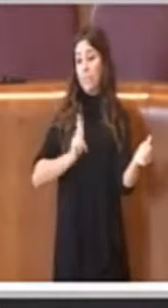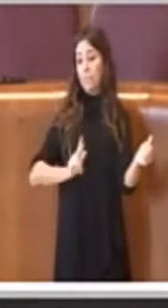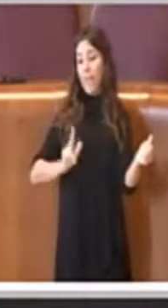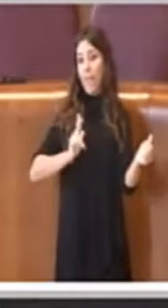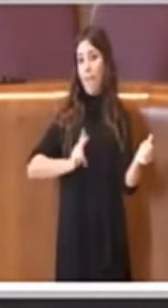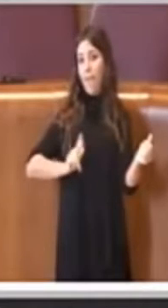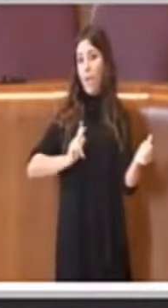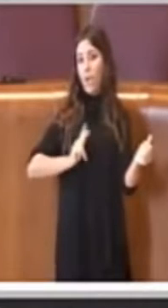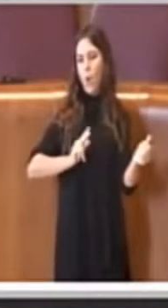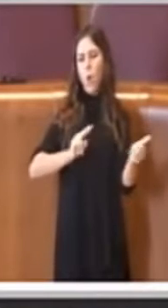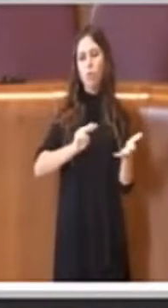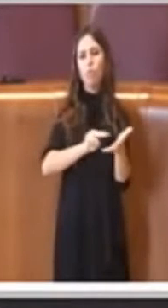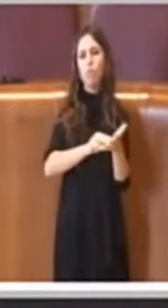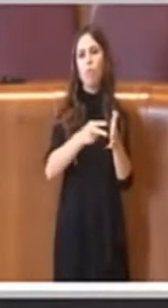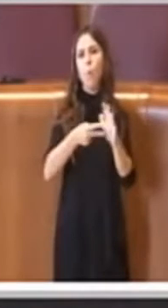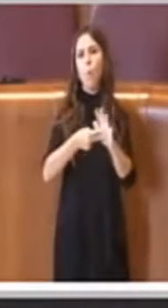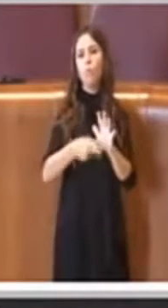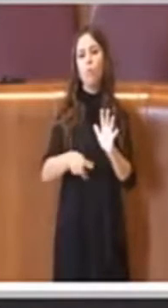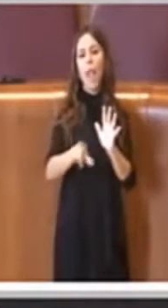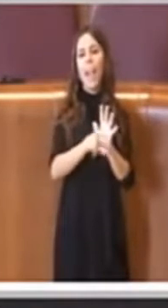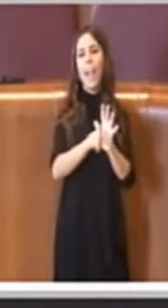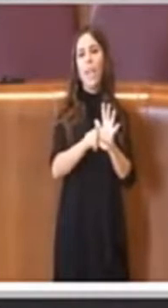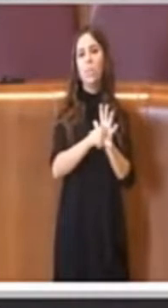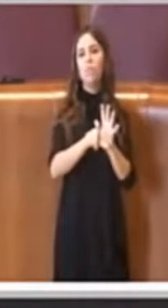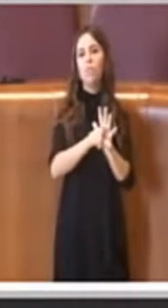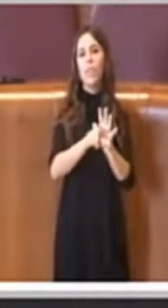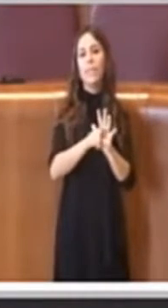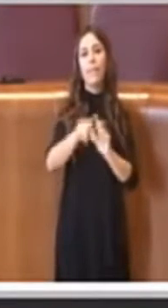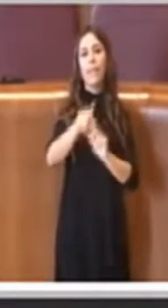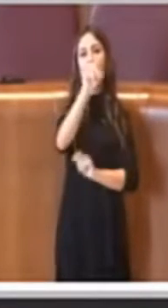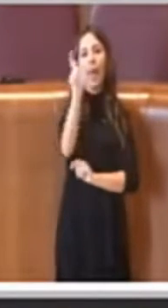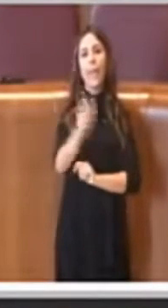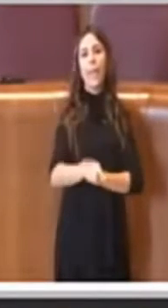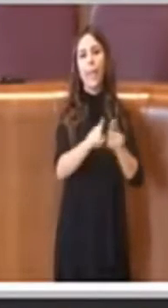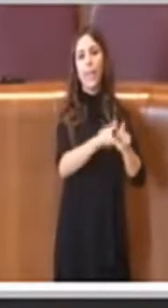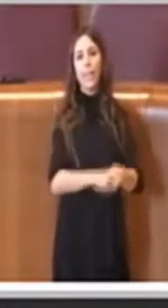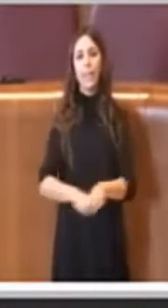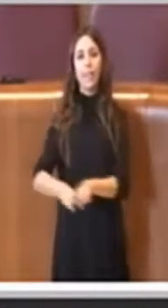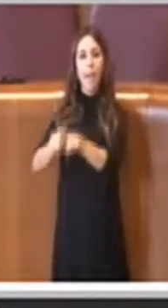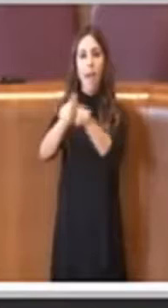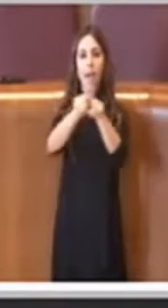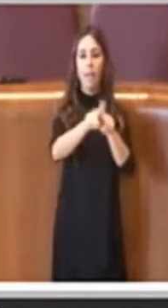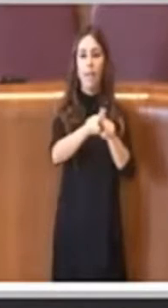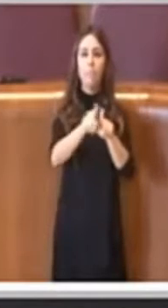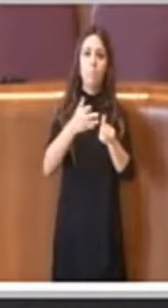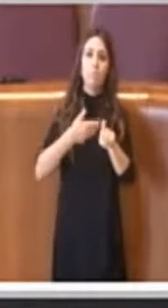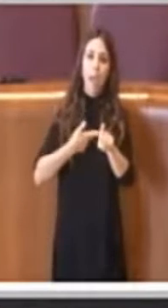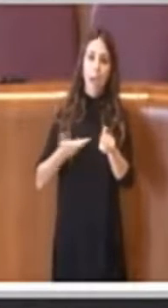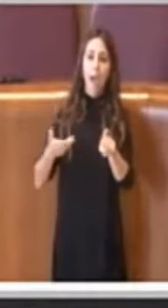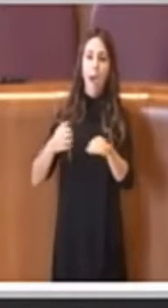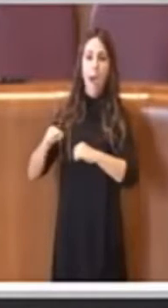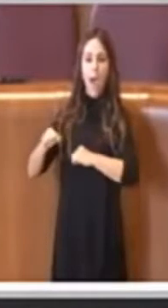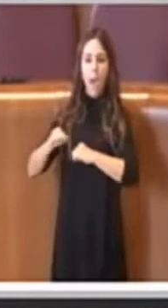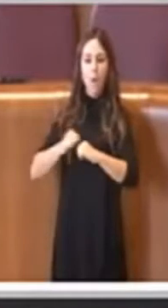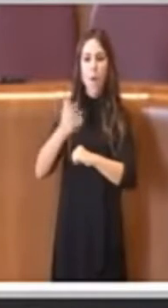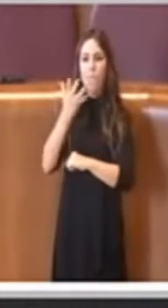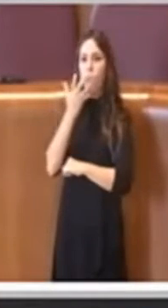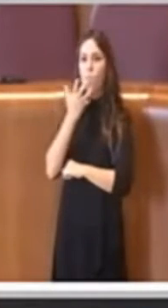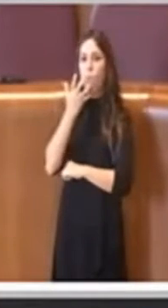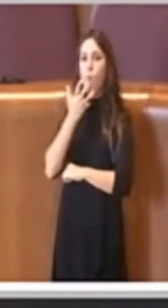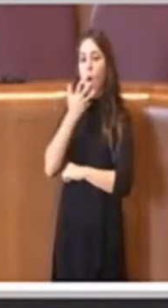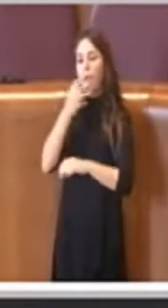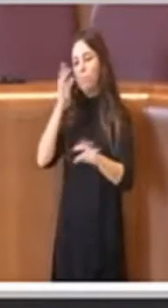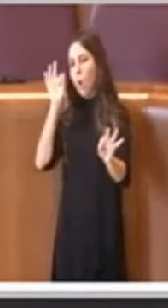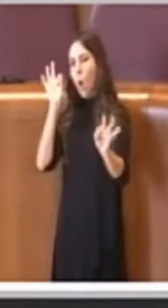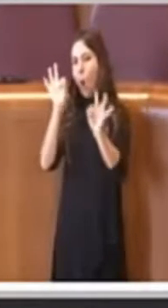legislativa nazionale, però visto che questa amministrazione ha interesse a portare avanti l